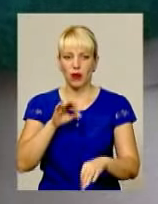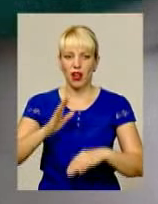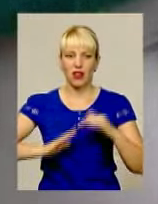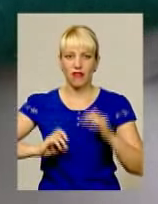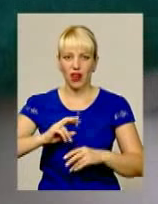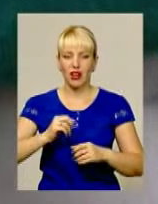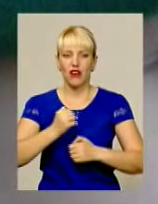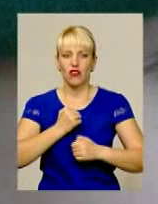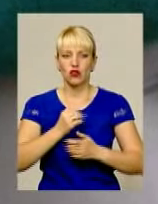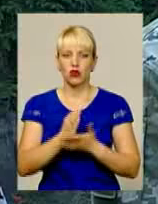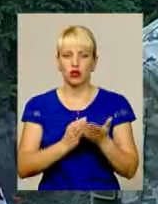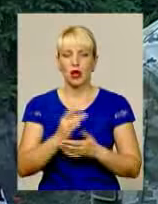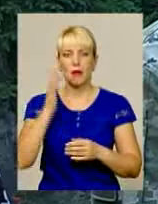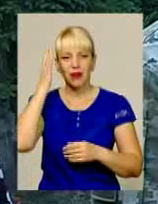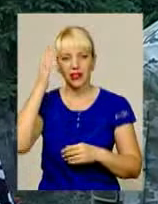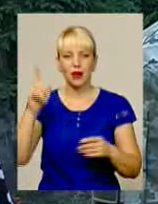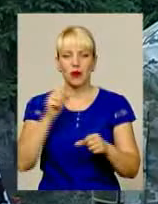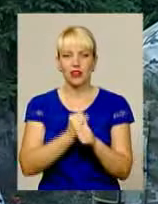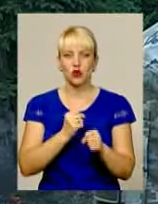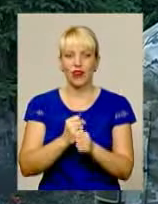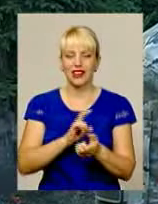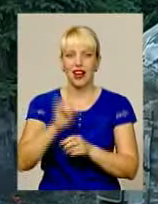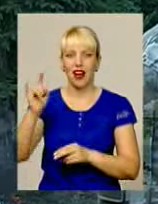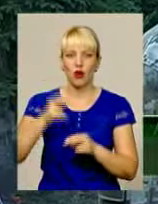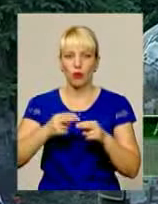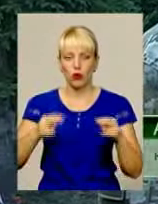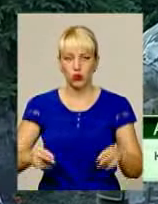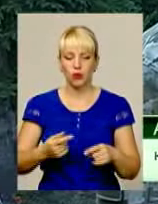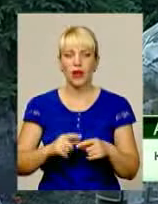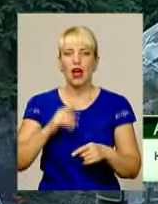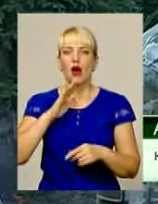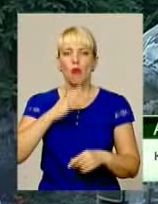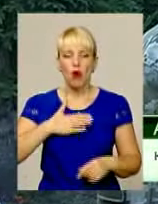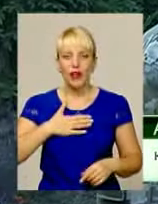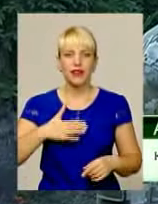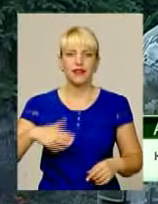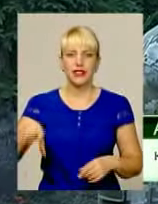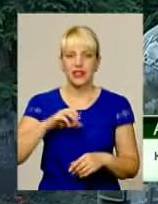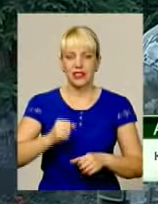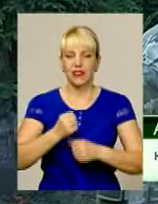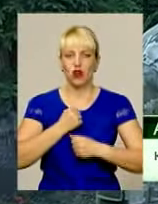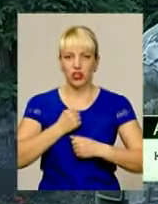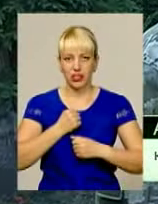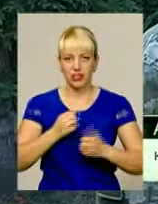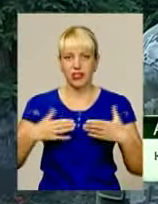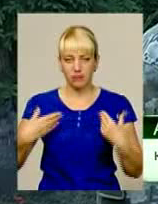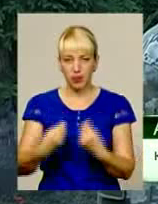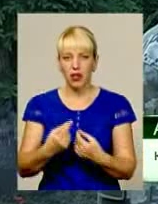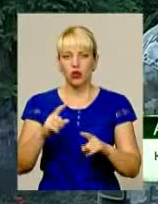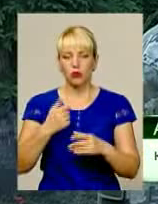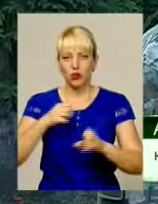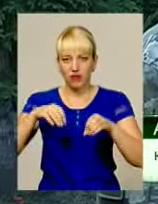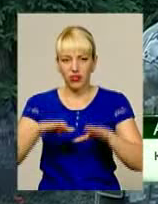що мріє працювати в аеропорту. В мене всі в родині військові, і я вирішила продовжити, так би мовити,